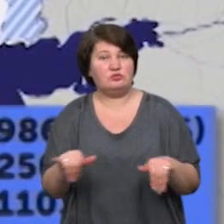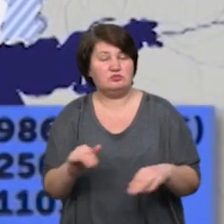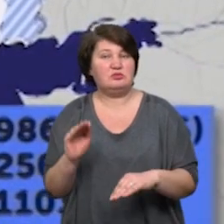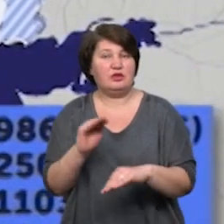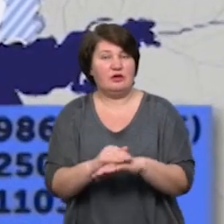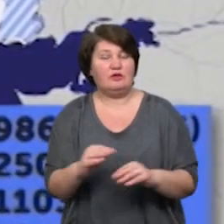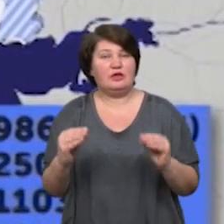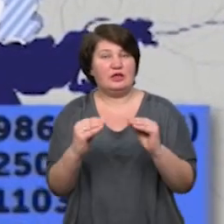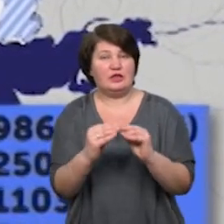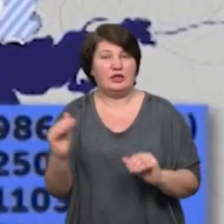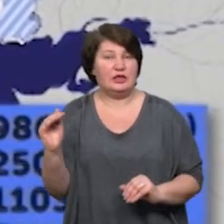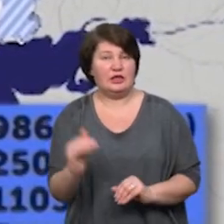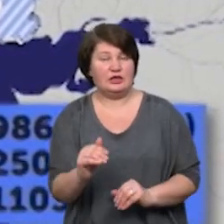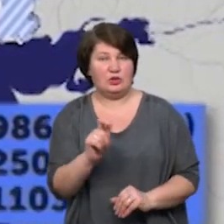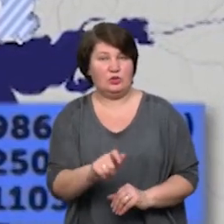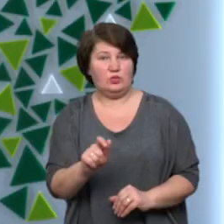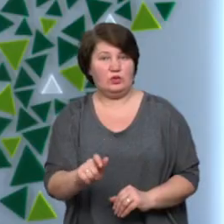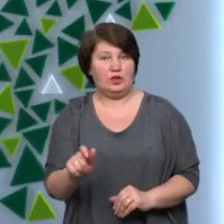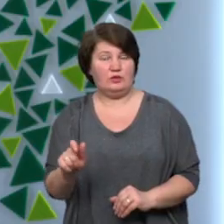майже 10 тисяч людей.